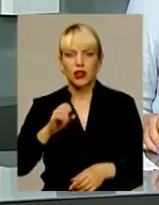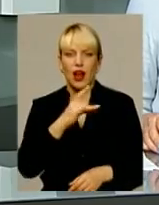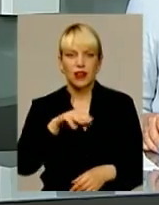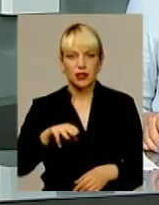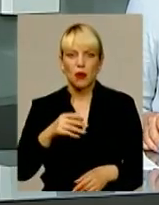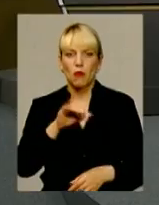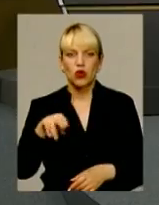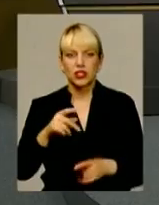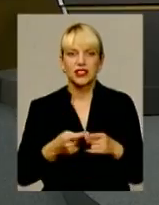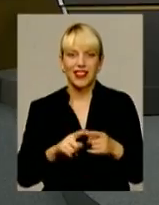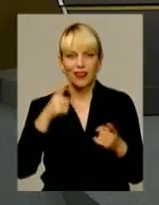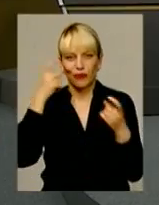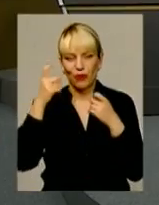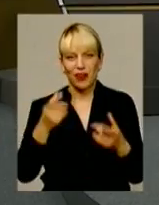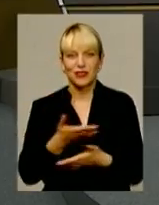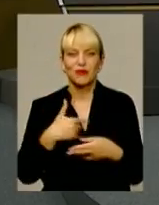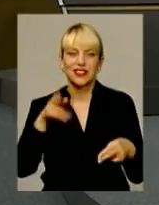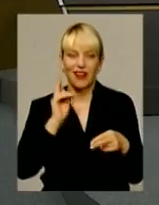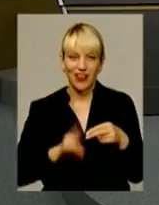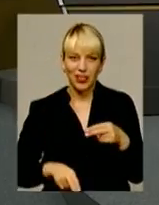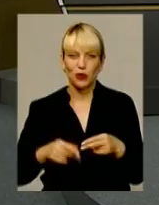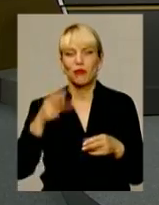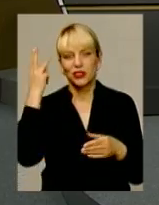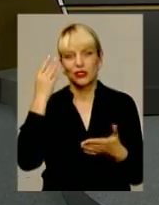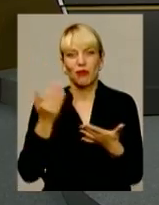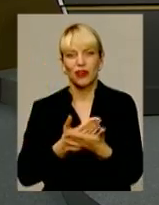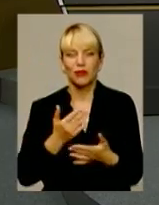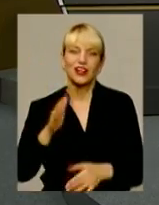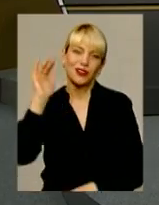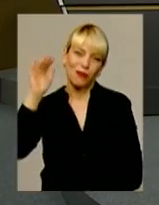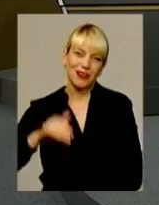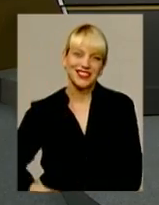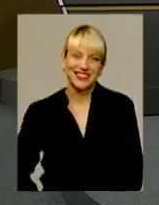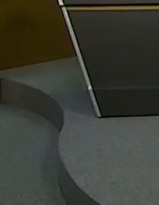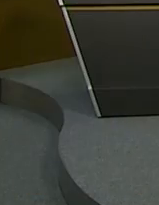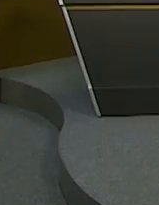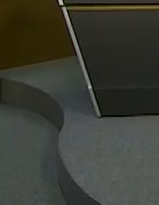Project». Цією інформацією ми завершуємо подільську панораму. На все добре!